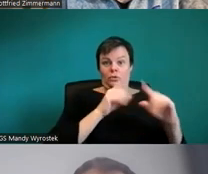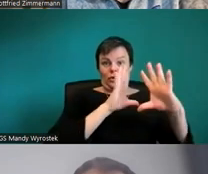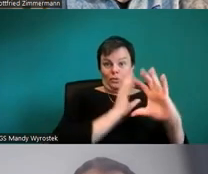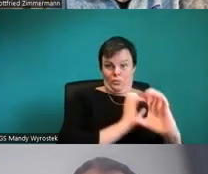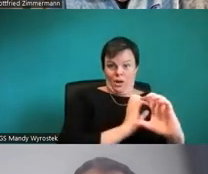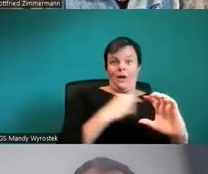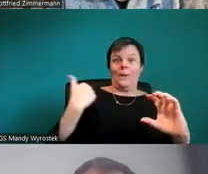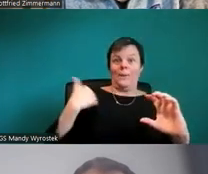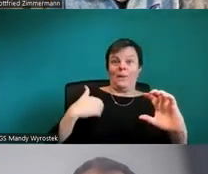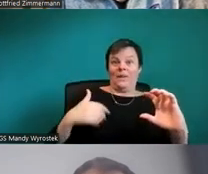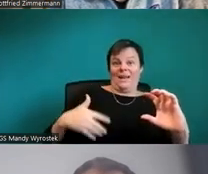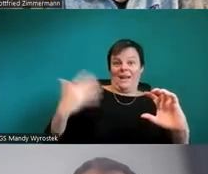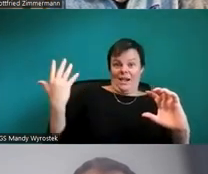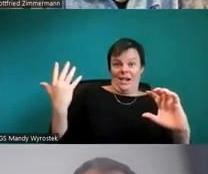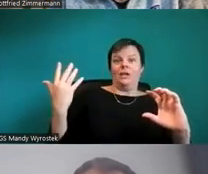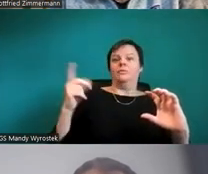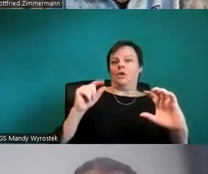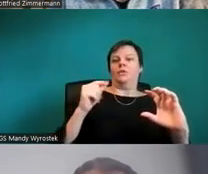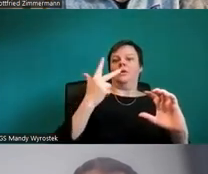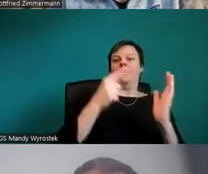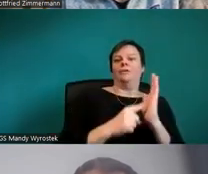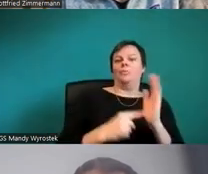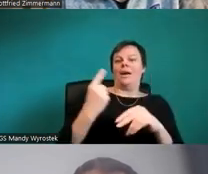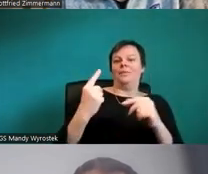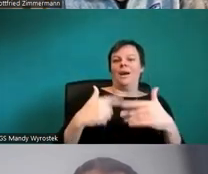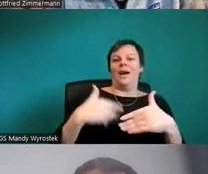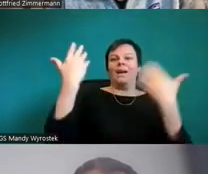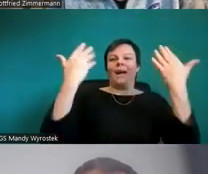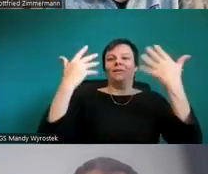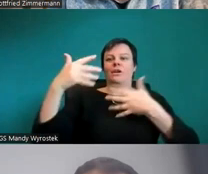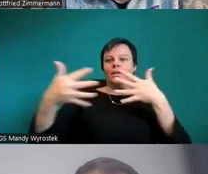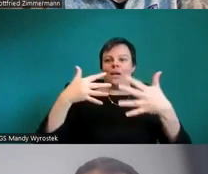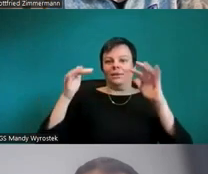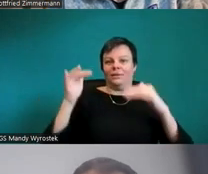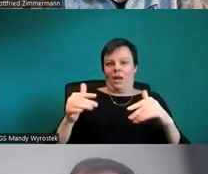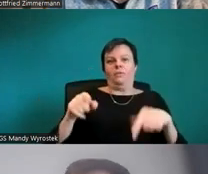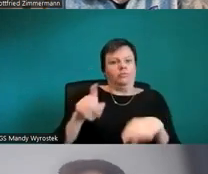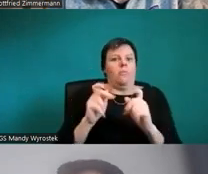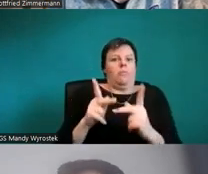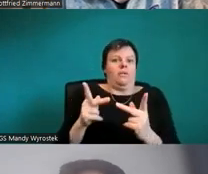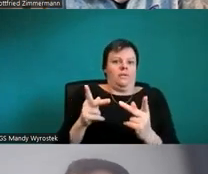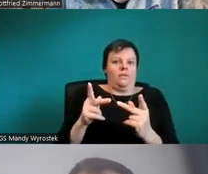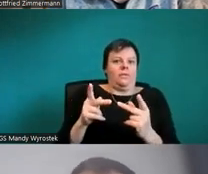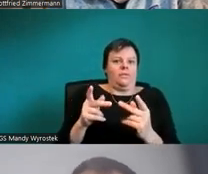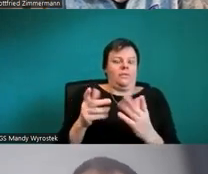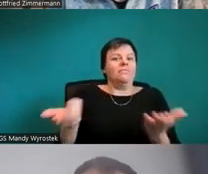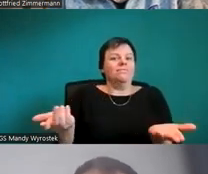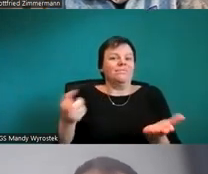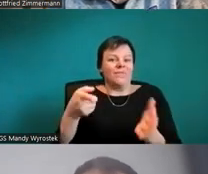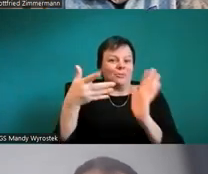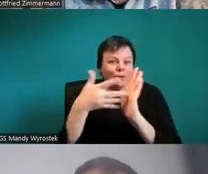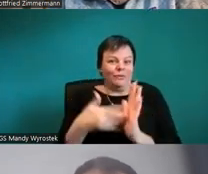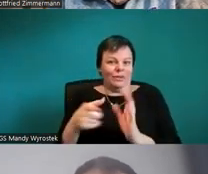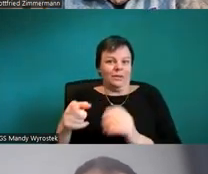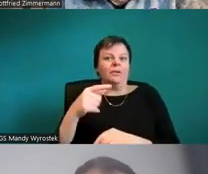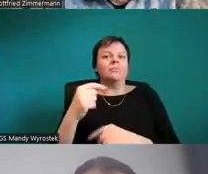gibt, dann ist es okay. Und diese Prüfung von PowerPoint entdeckt tatsächlich solche